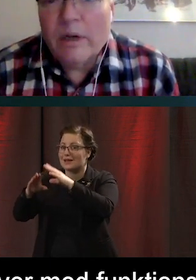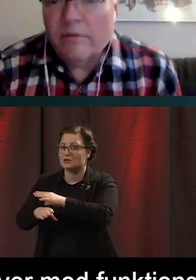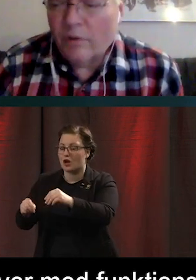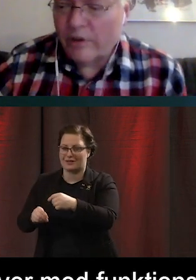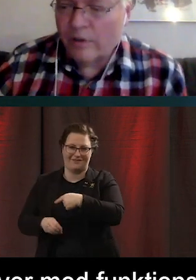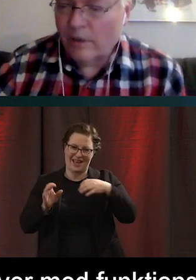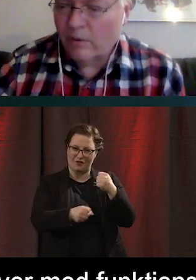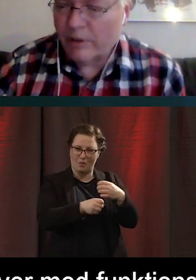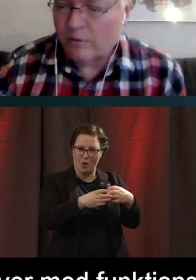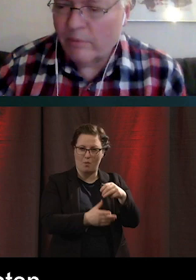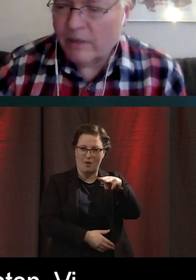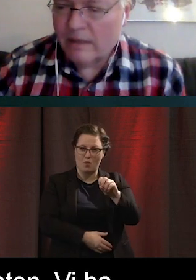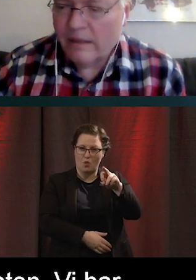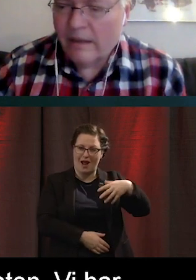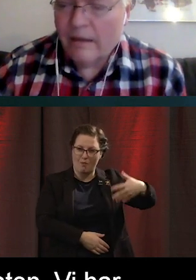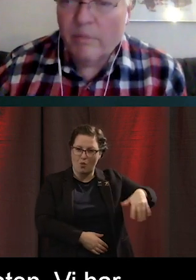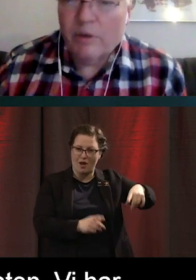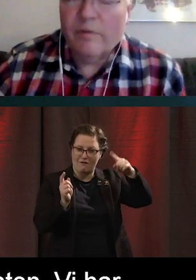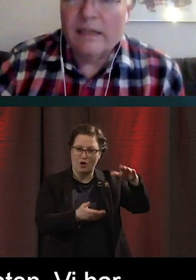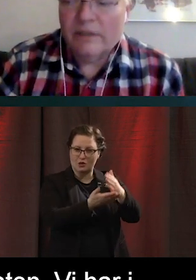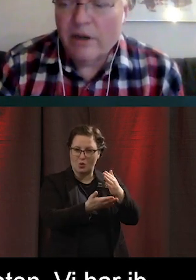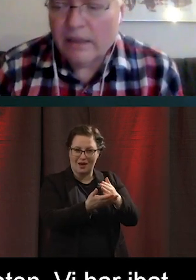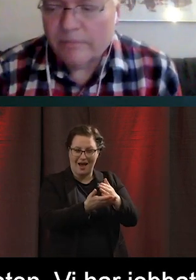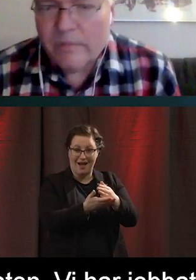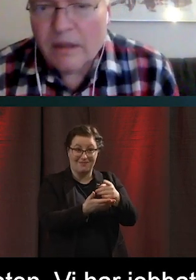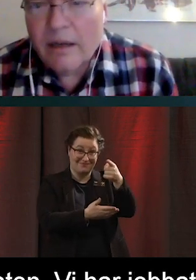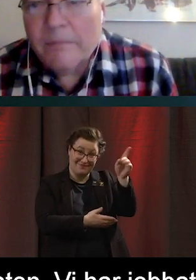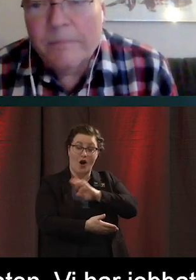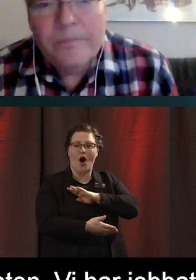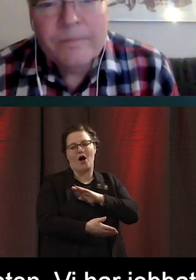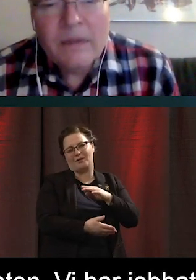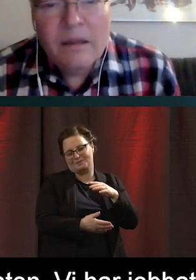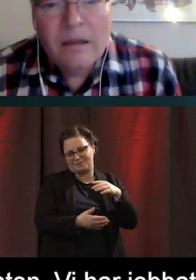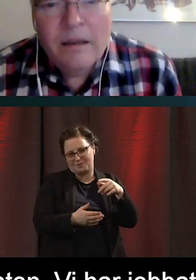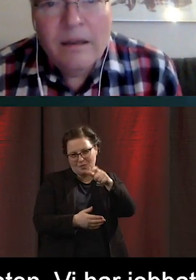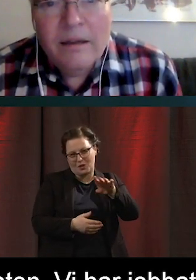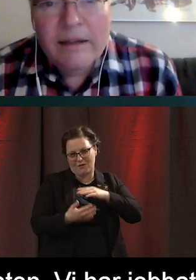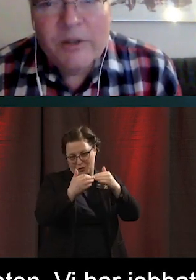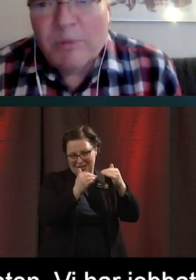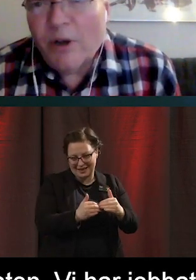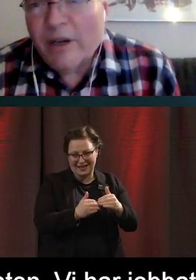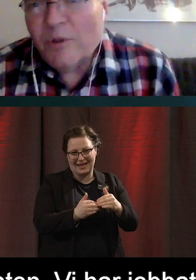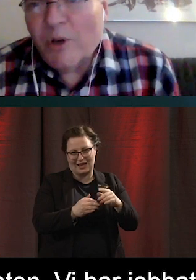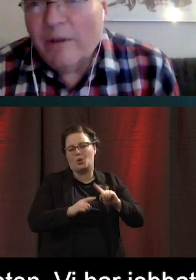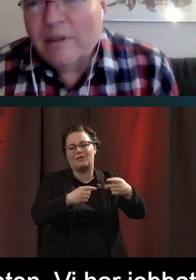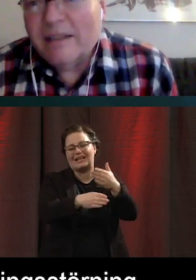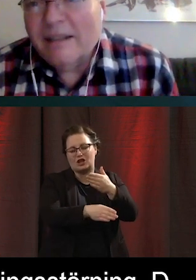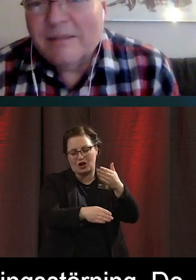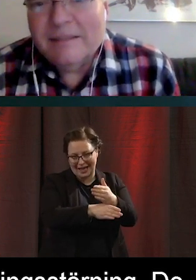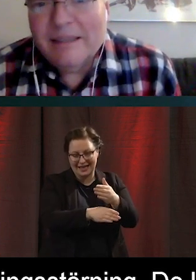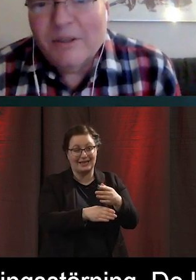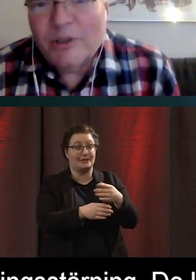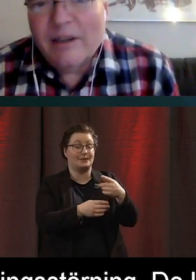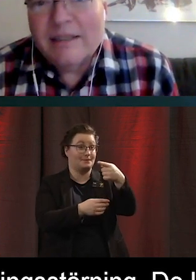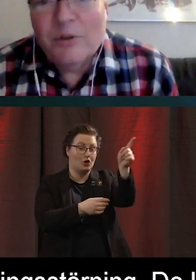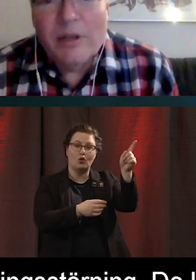Mora folkhögskola och personer med utvecklingsstörning. Där är de klarade att gå över till